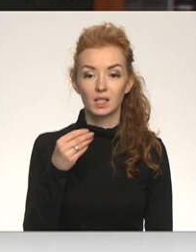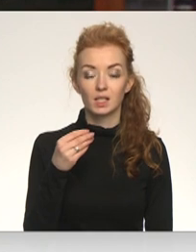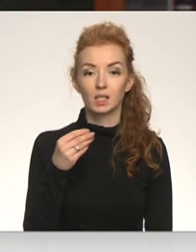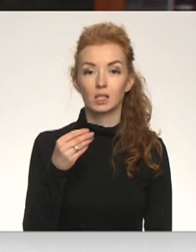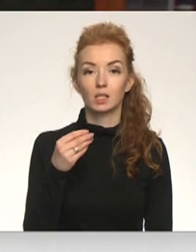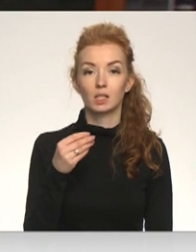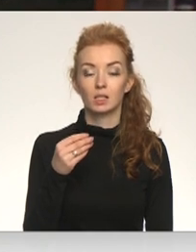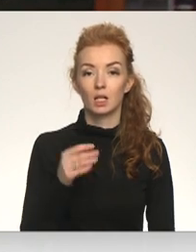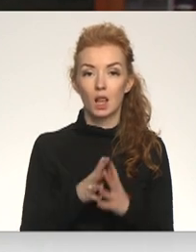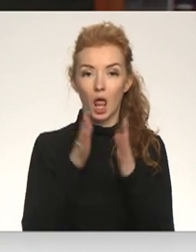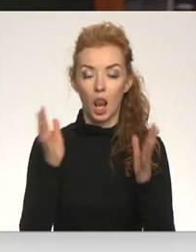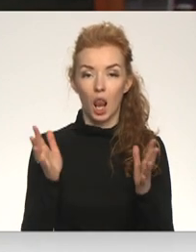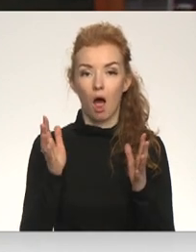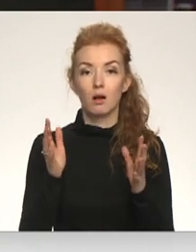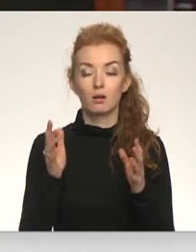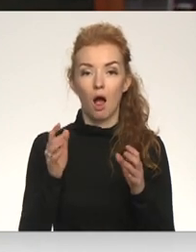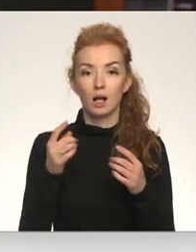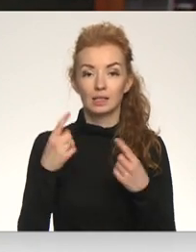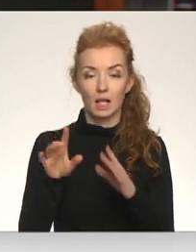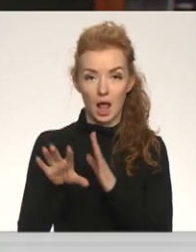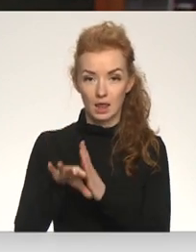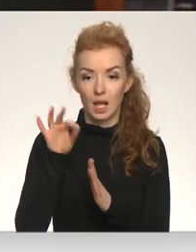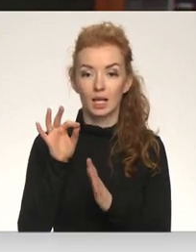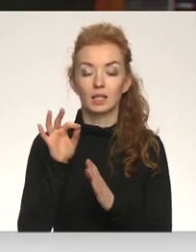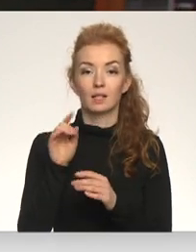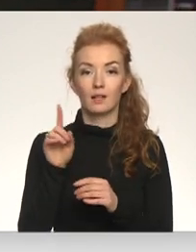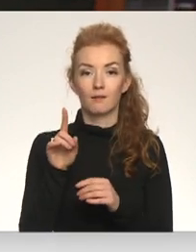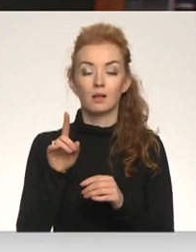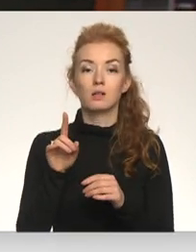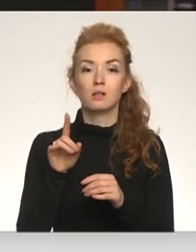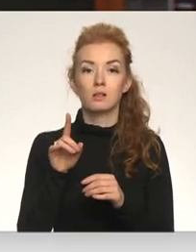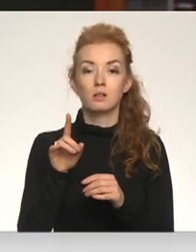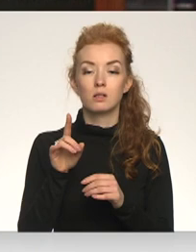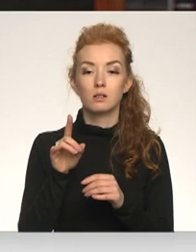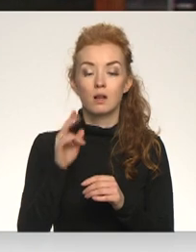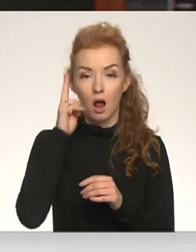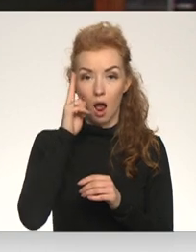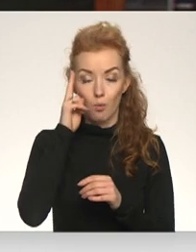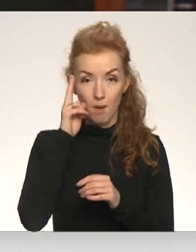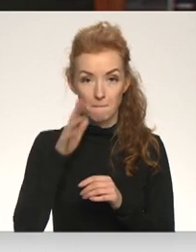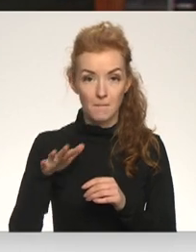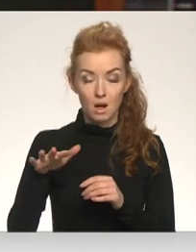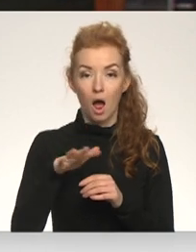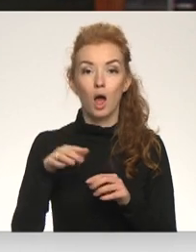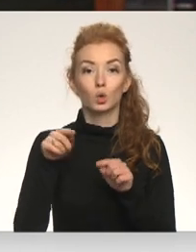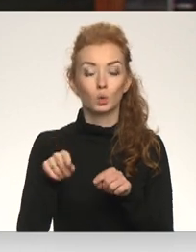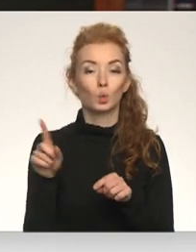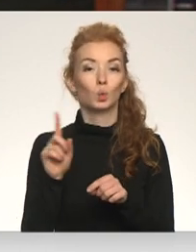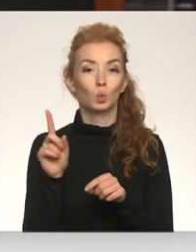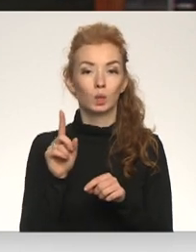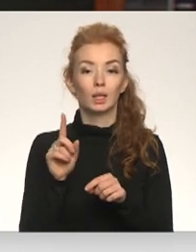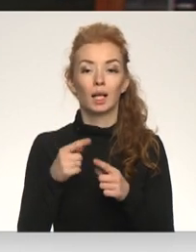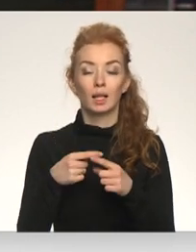ir apvienot uzņēmumu, kur iegūst apvienotu Arābiem ir ētos. Tur gan ir problēma tehnoloģiski, lai viņi